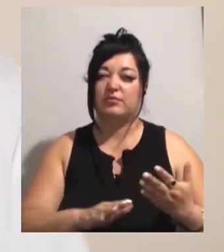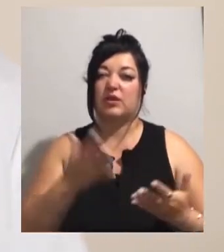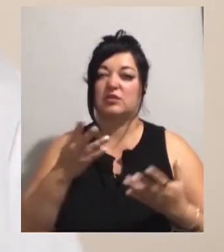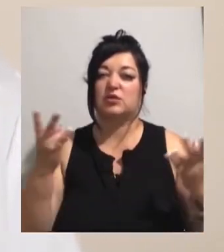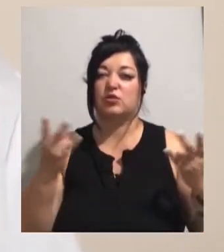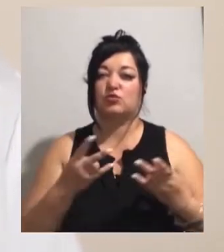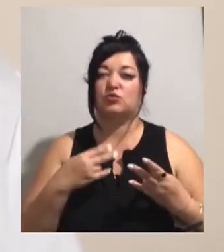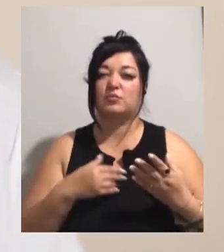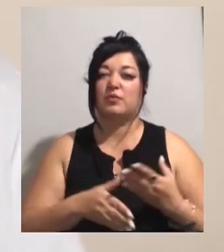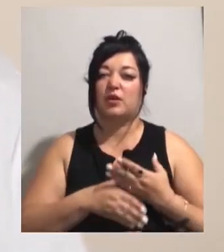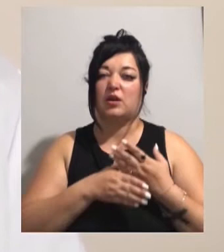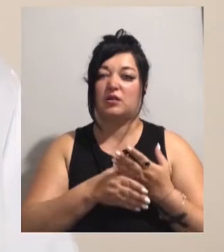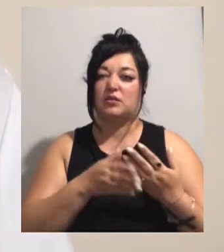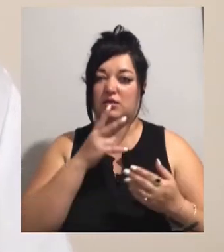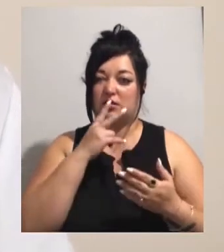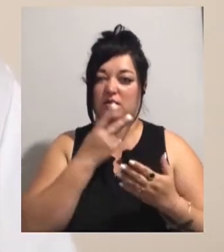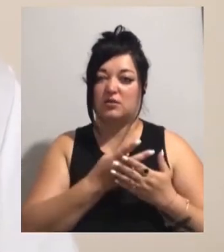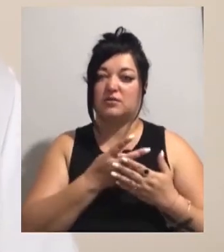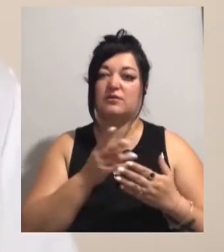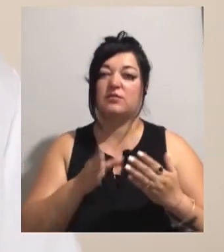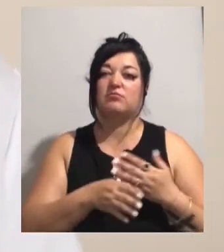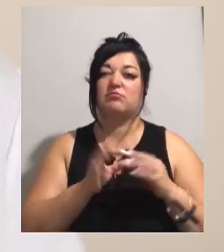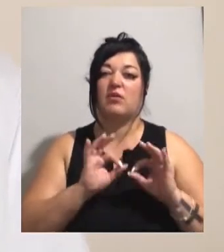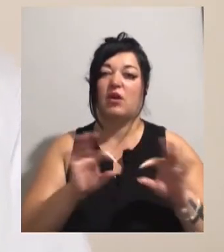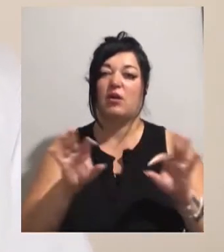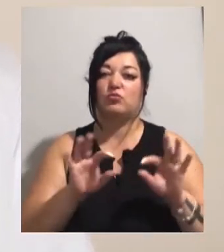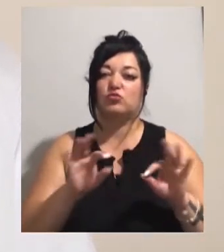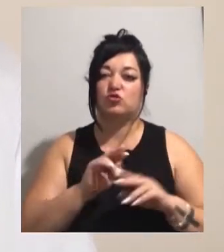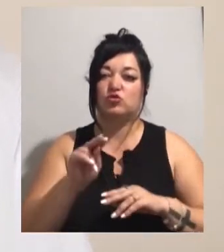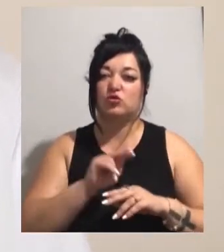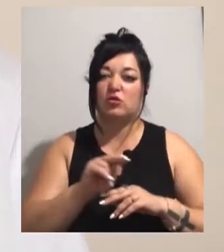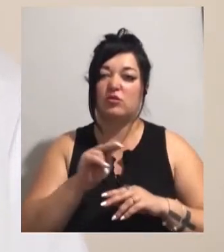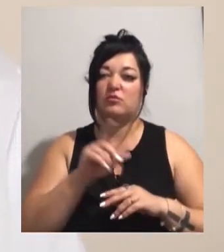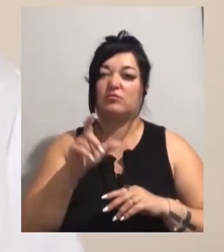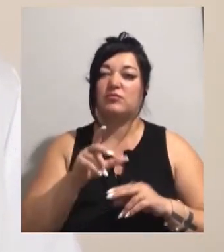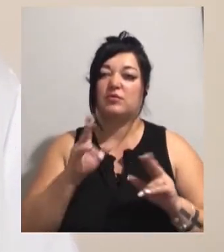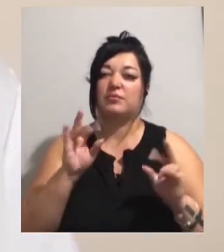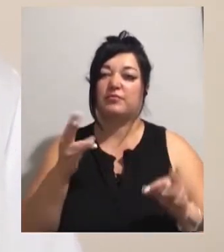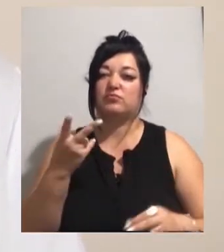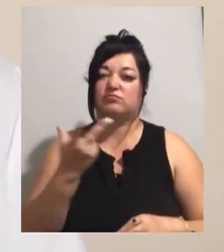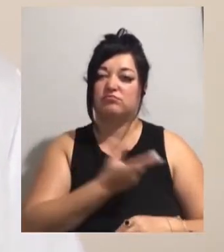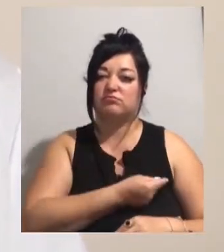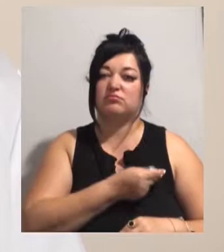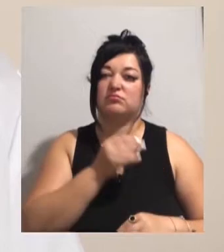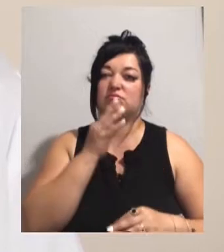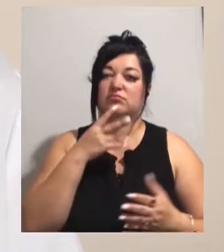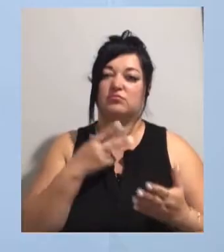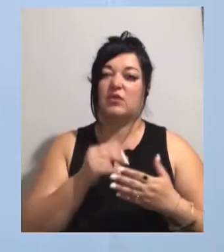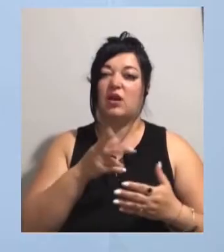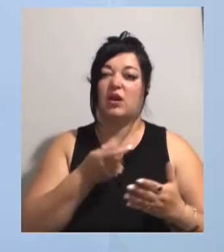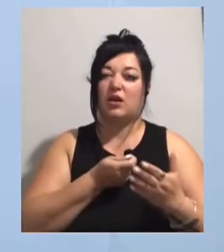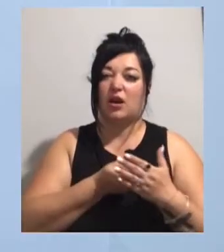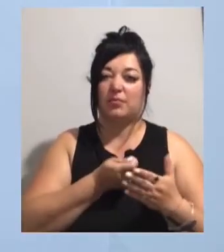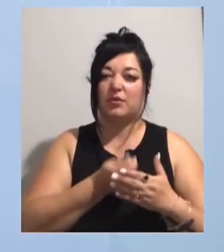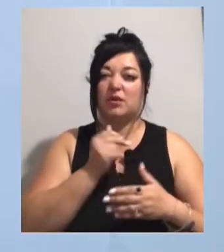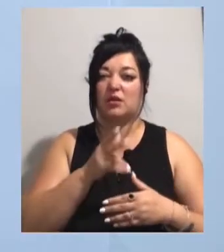обучаємо, як обізболити, це внутримисочні ін'єкції, як кормити, поїти пацієнта.